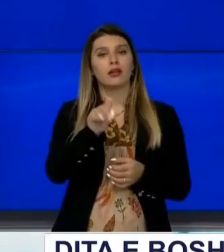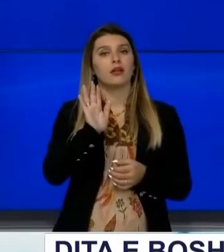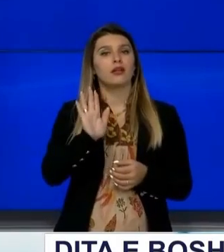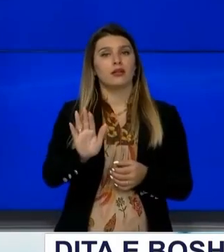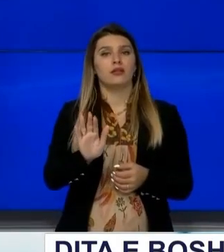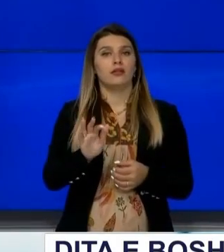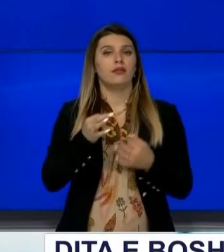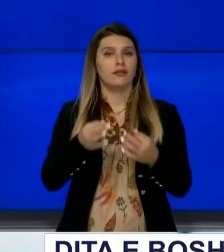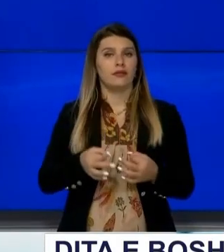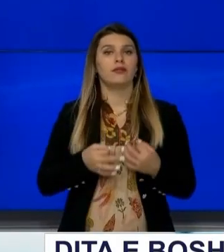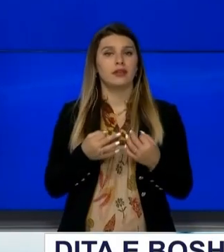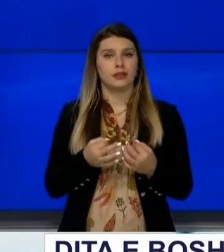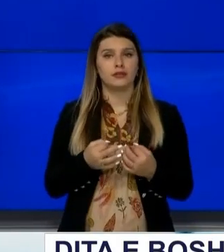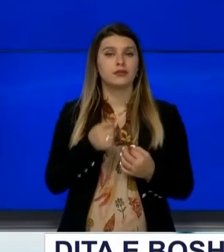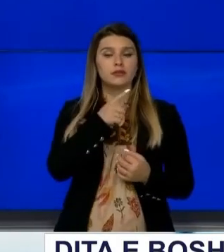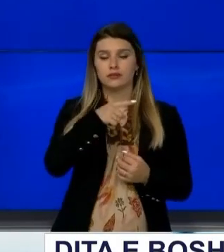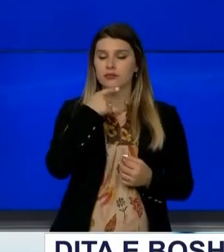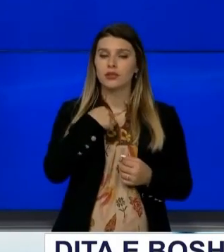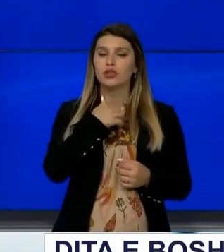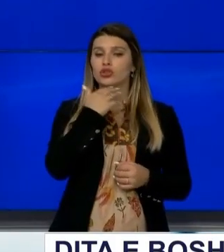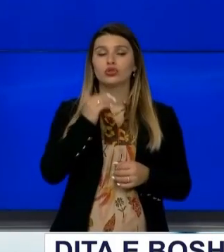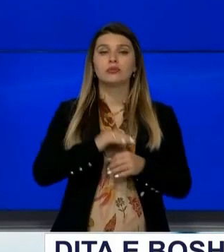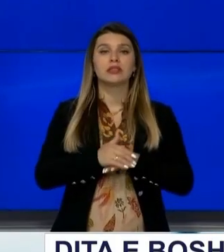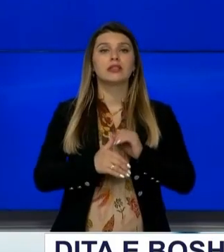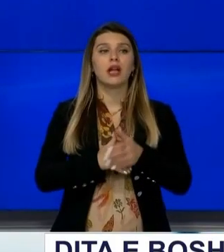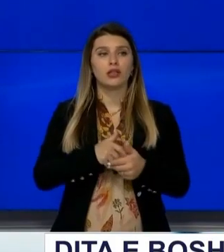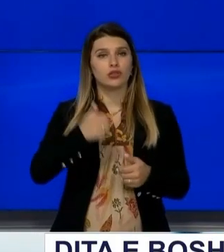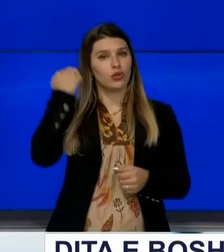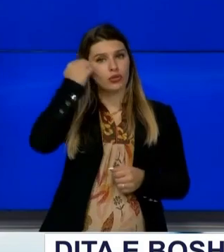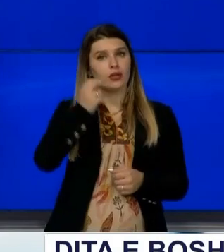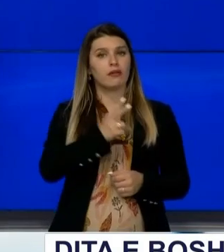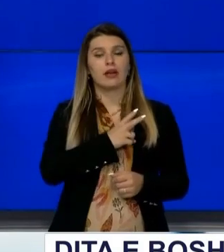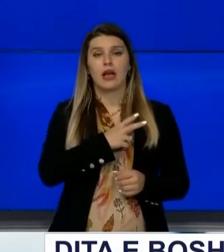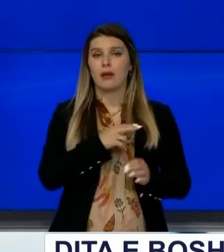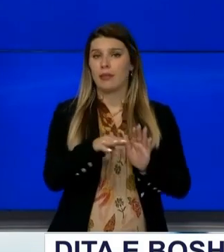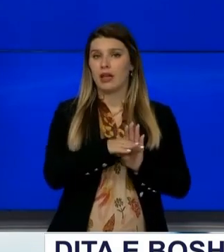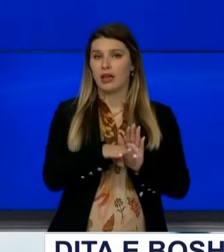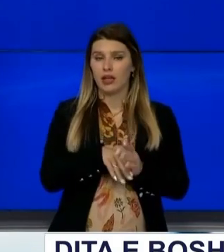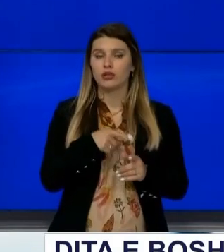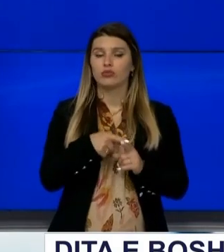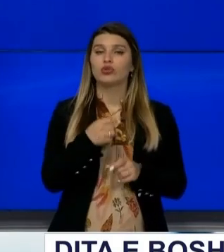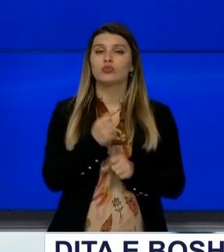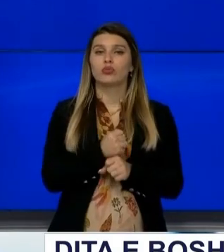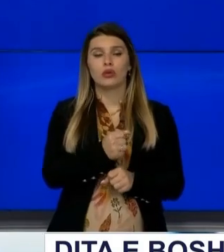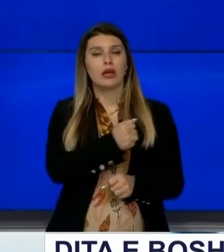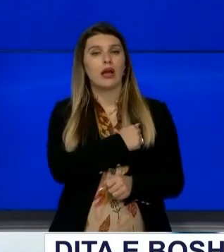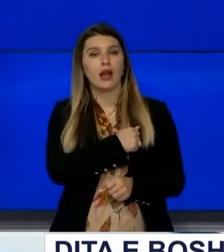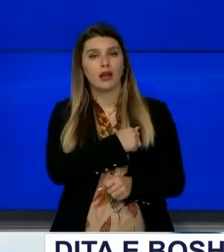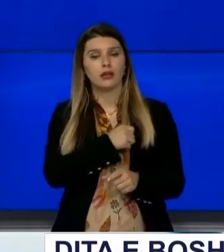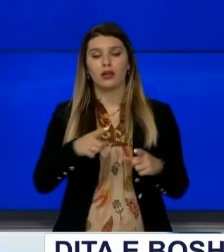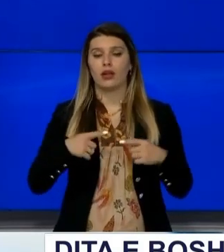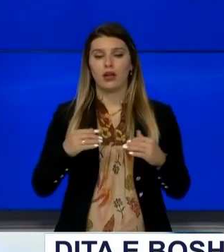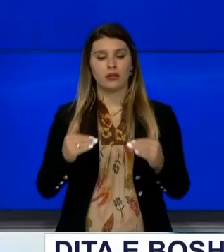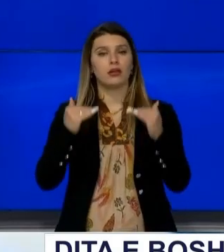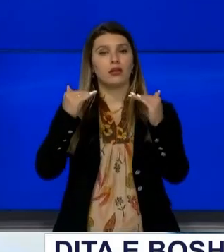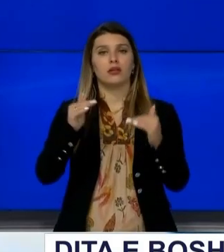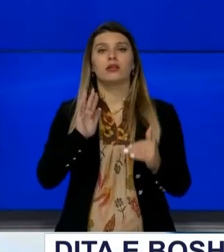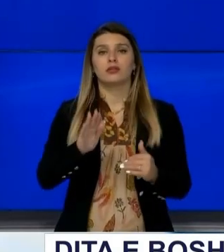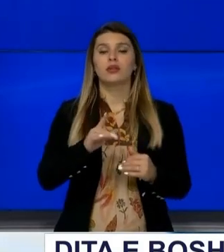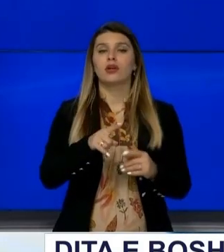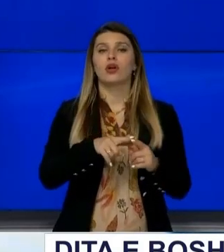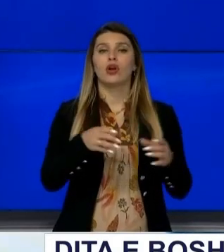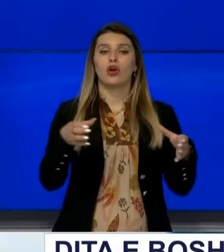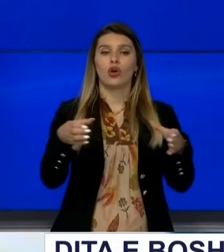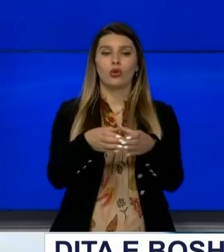tyre A i ka të nësë është i kanachur që Kosova ka infrastrukturë ligjore dhe zbatu i shmëri që garanton të drejta të avansuara për komunitetet